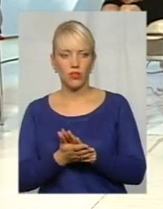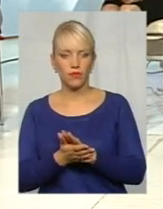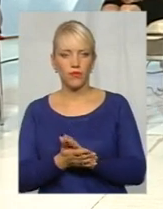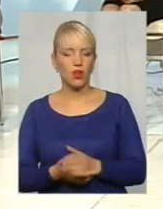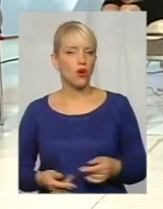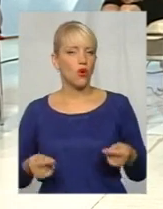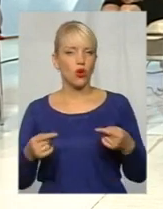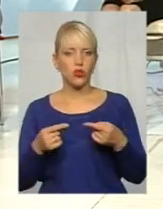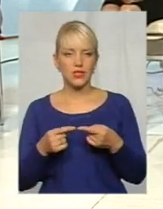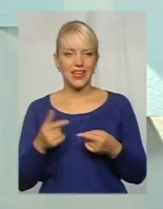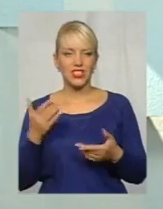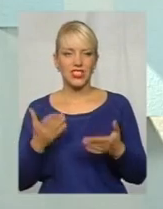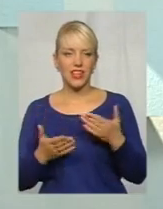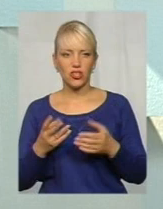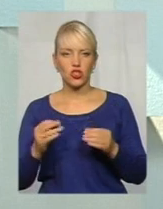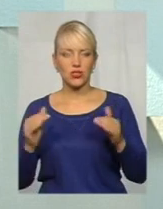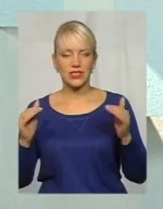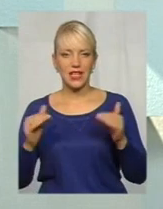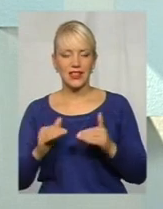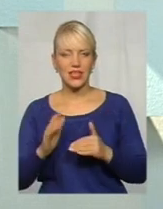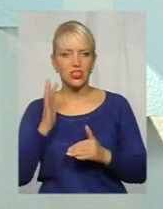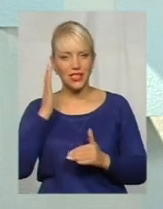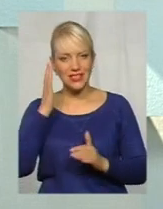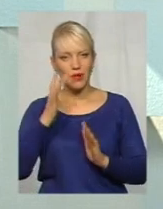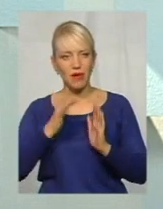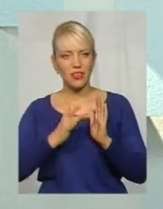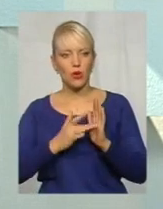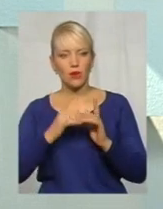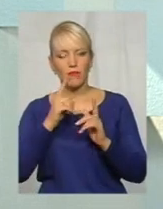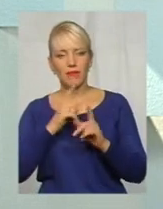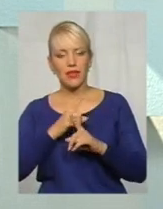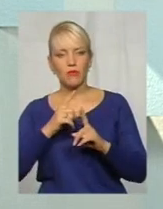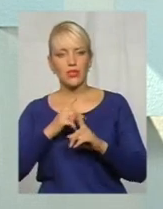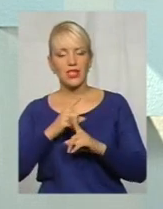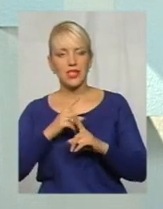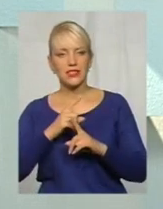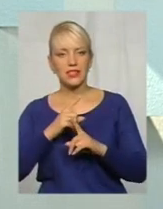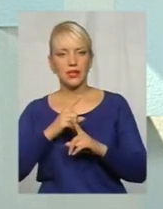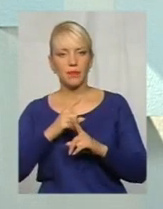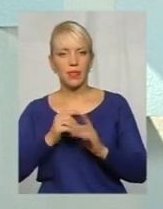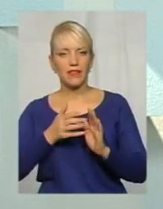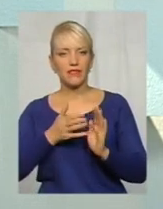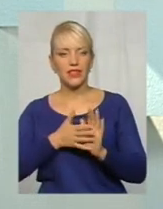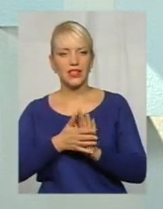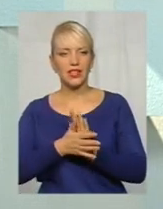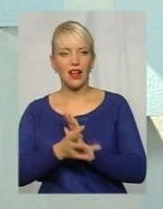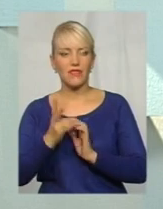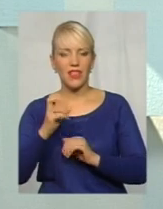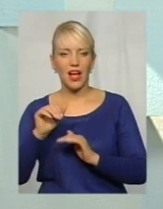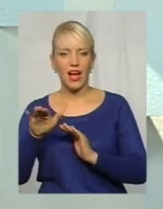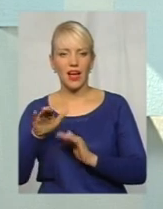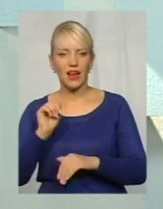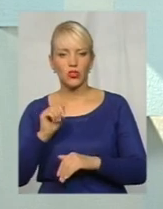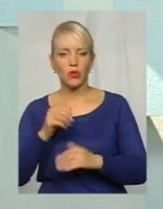Однозначно, що якщо вона занижена з метою мінімізації витрат на ту саму орендну плату,